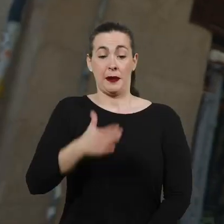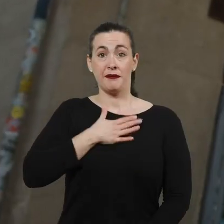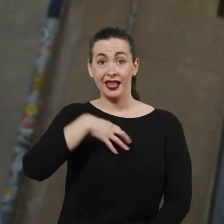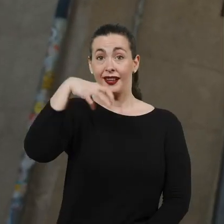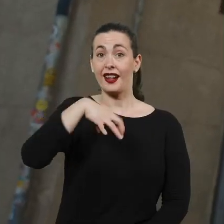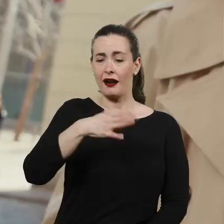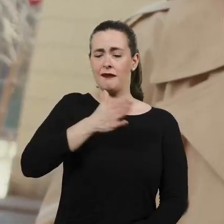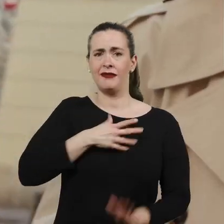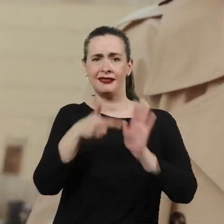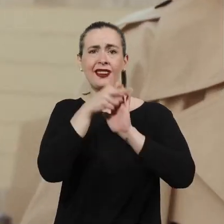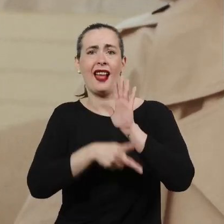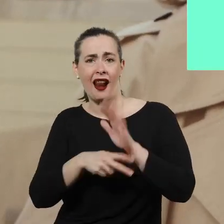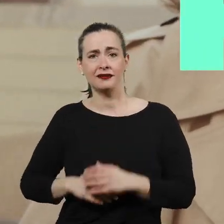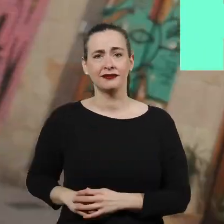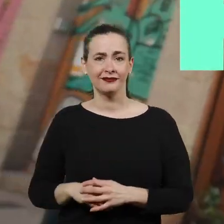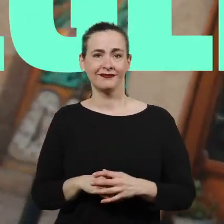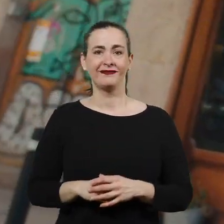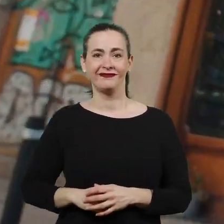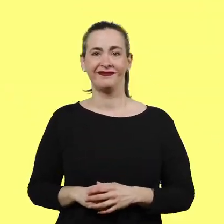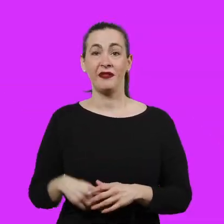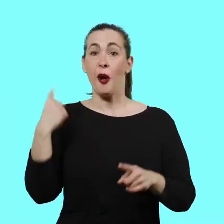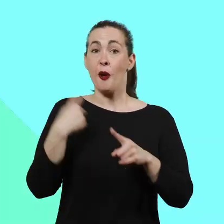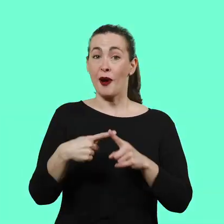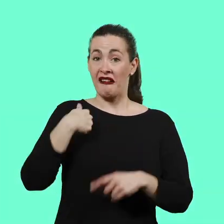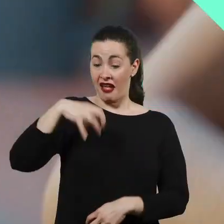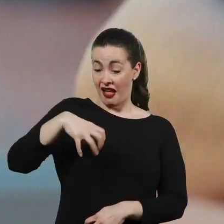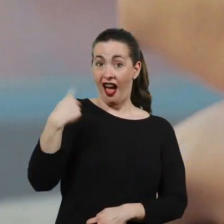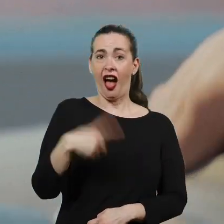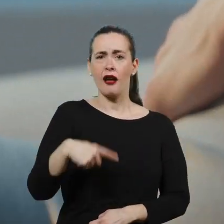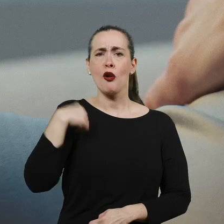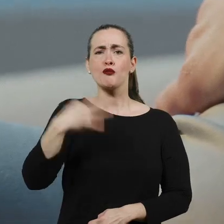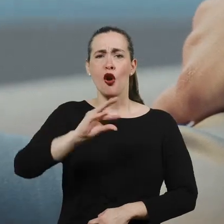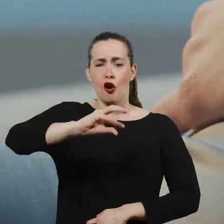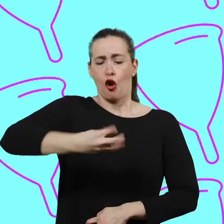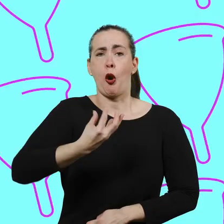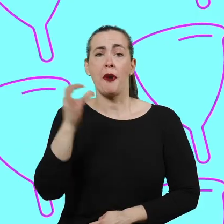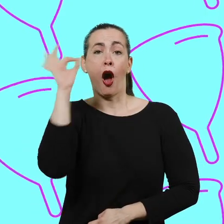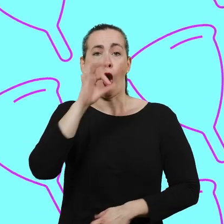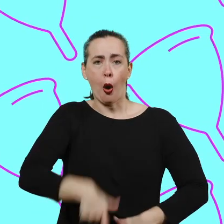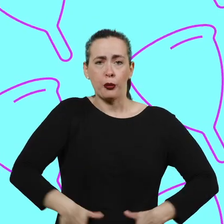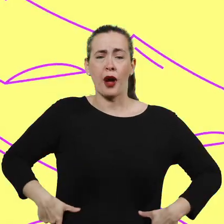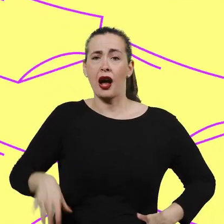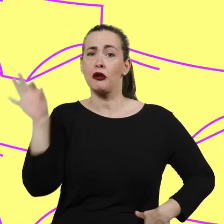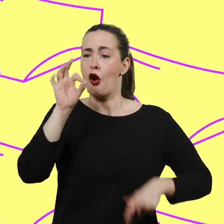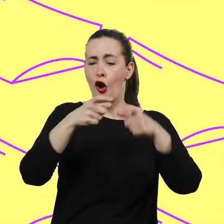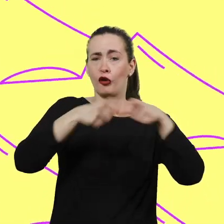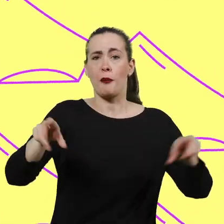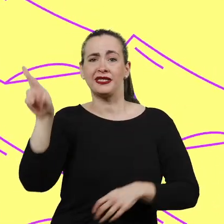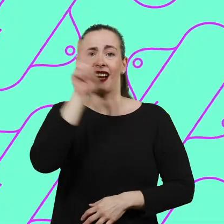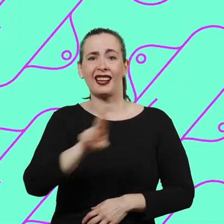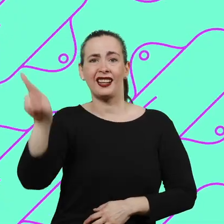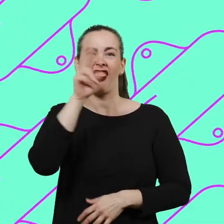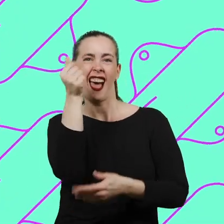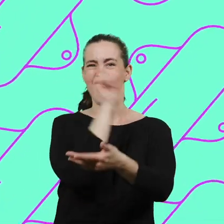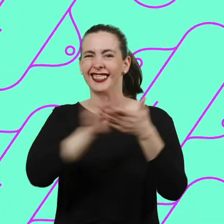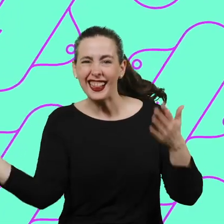La meva regla, les meves regles. Perquè ara, si tinc la regla, puc tenir la copa, les calces menstruals